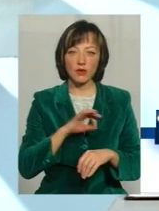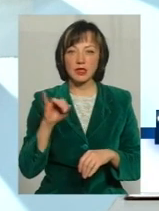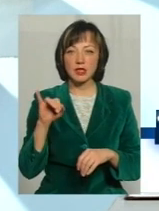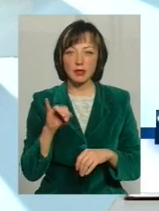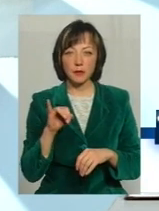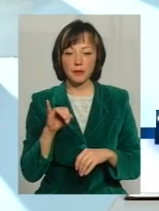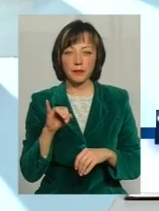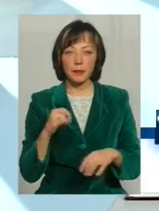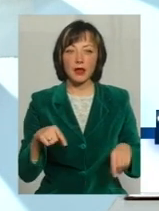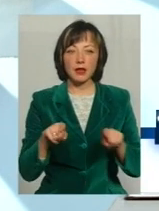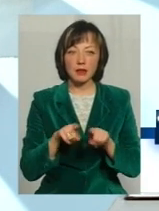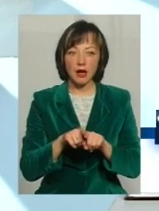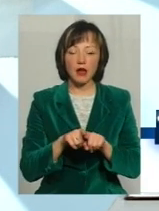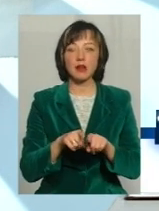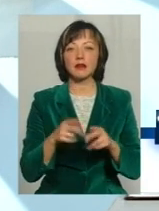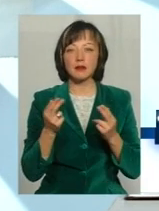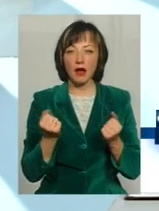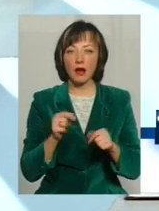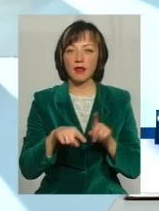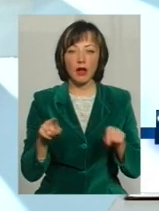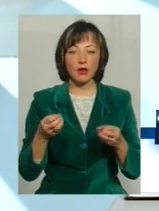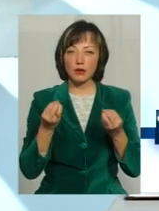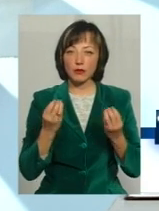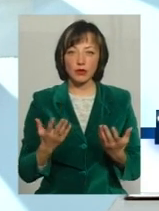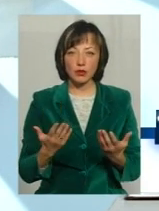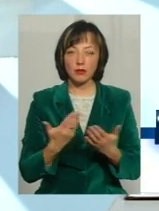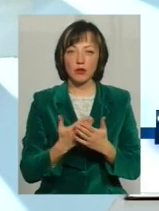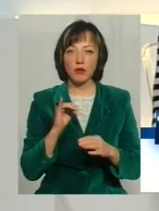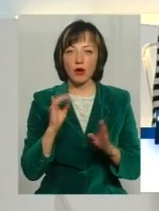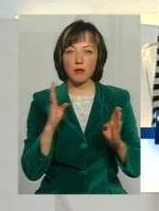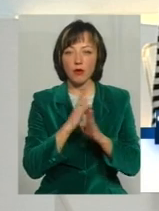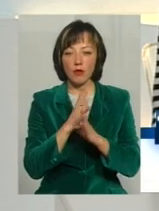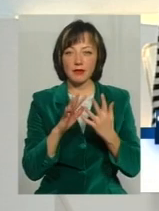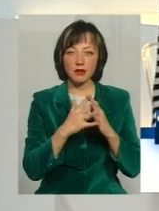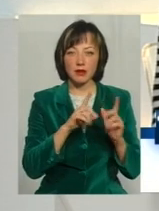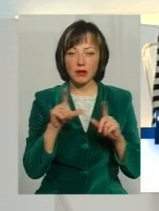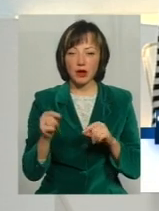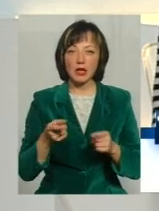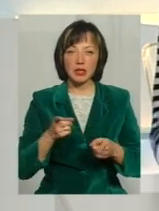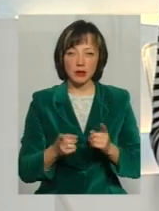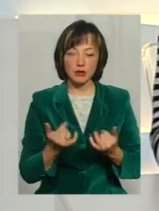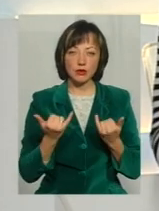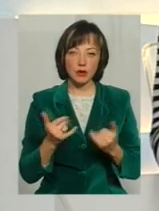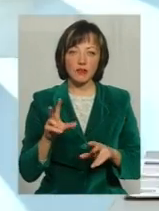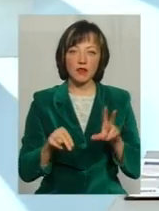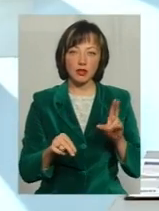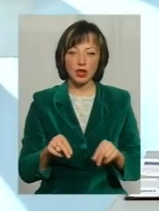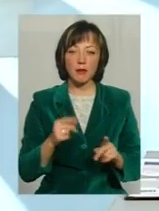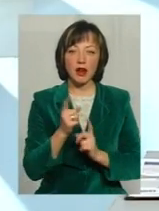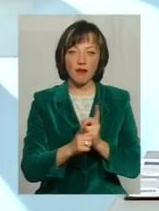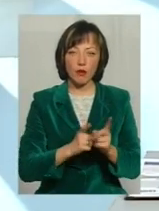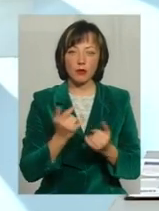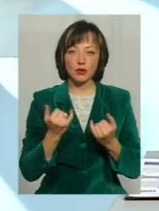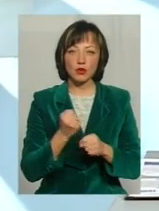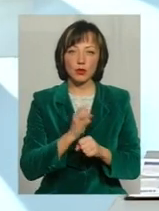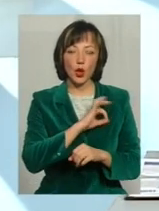так деколи це не просто, особливо дійсно погана погода буває Але ми дійсно сьогодні вважаємо, що та реформа, яка сьогодні